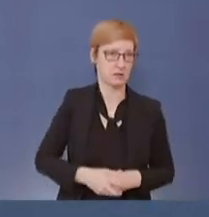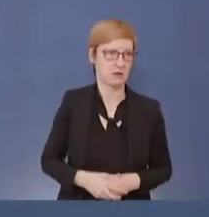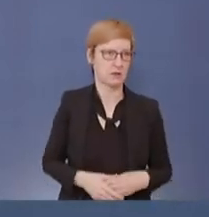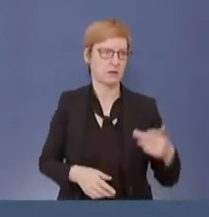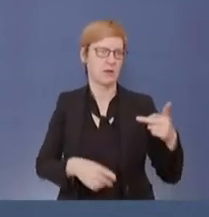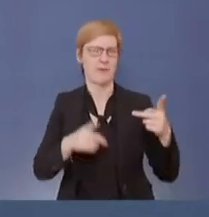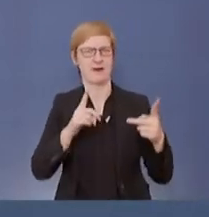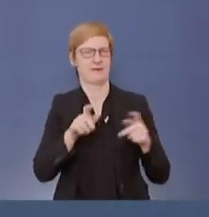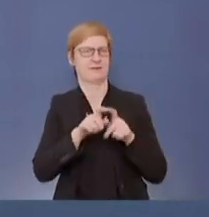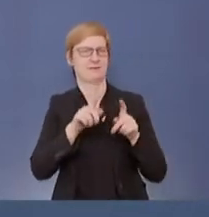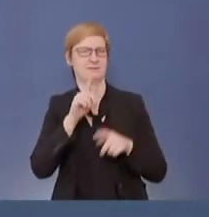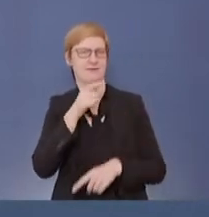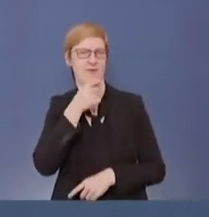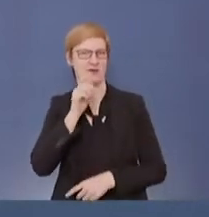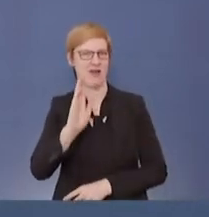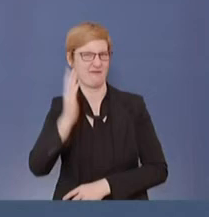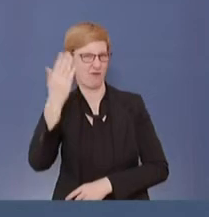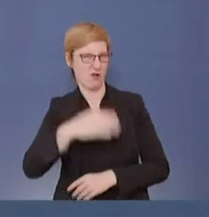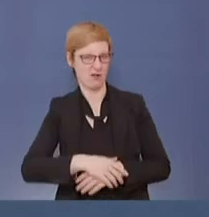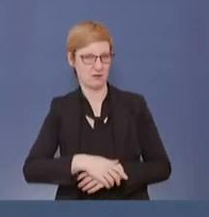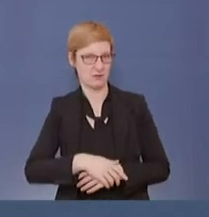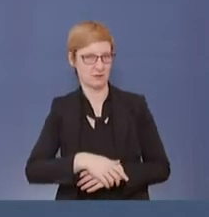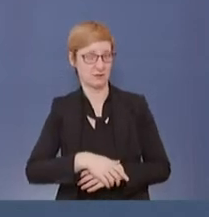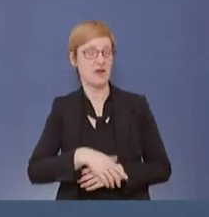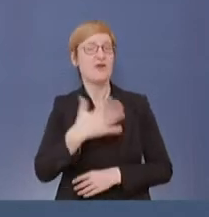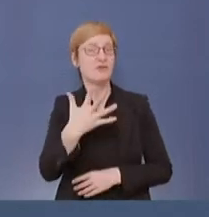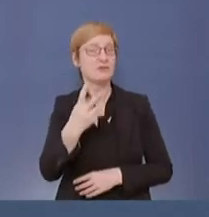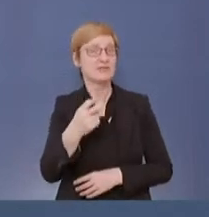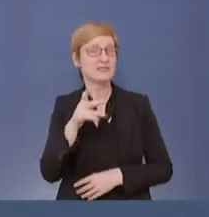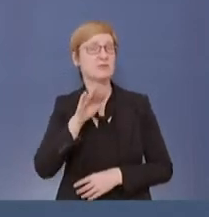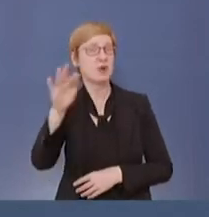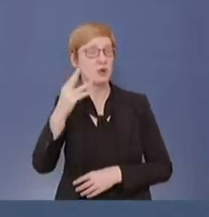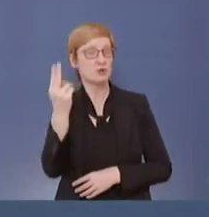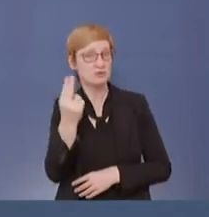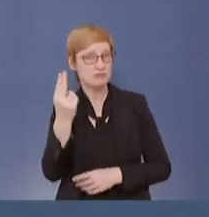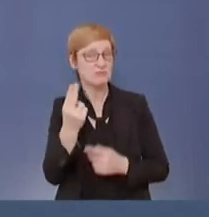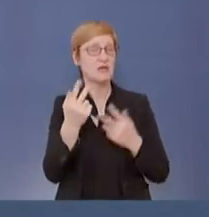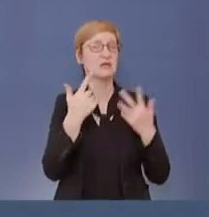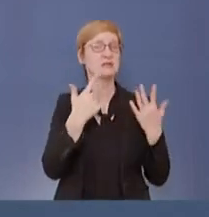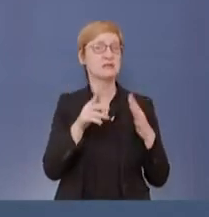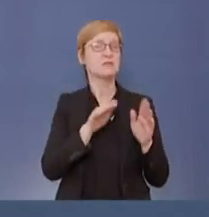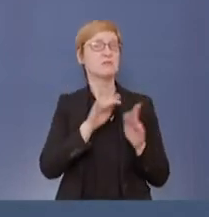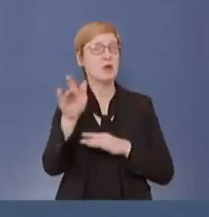angeguckt. 25 Millionen Downloads, 7 Millionen übertragene